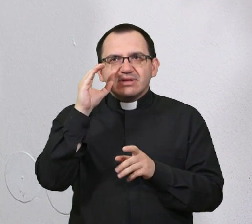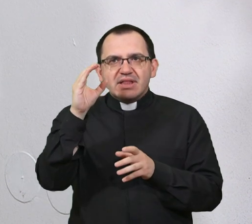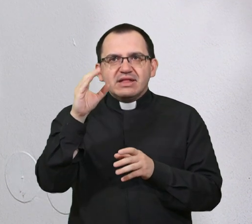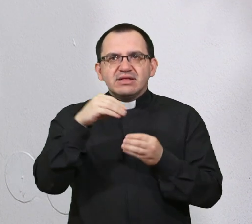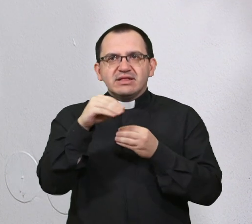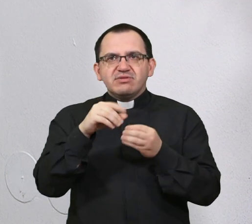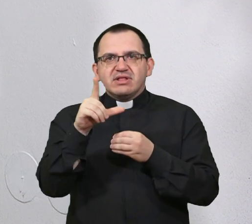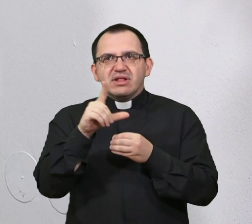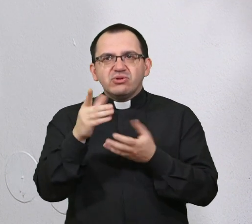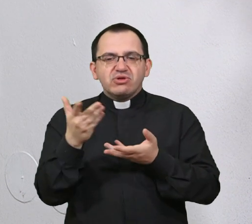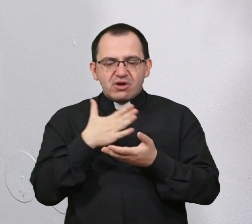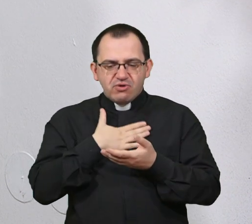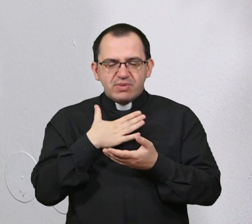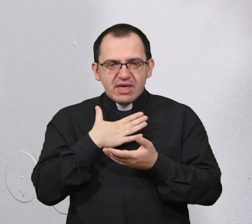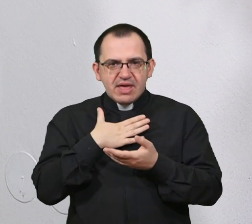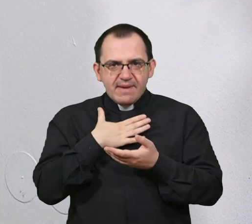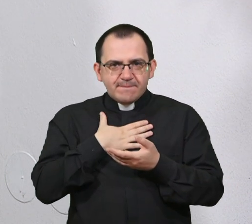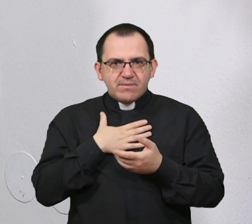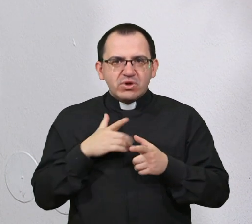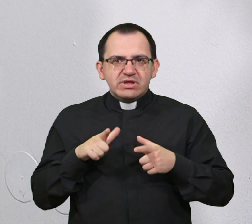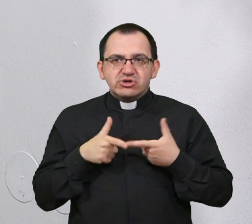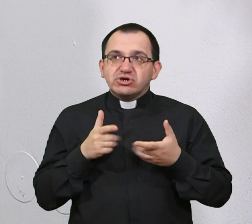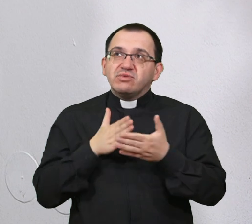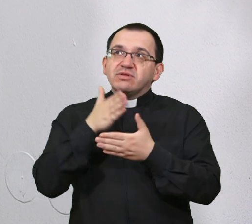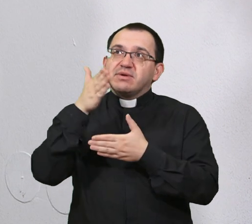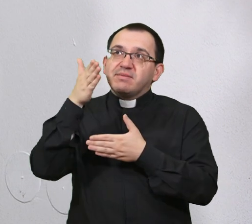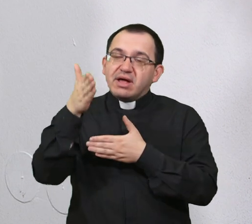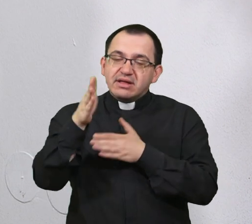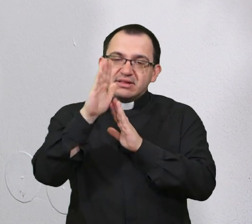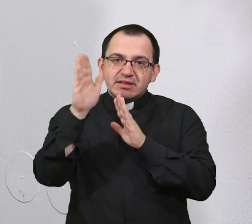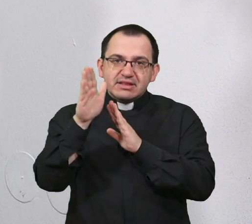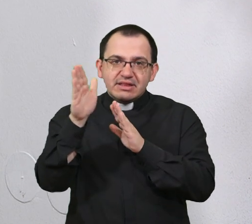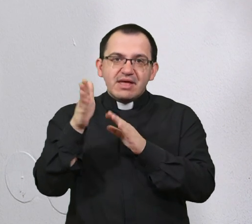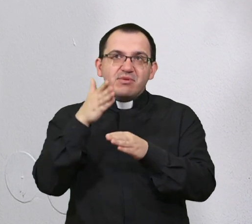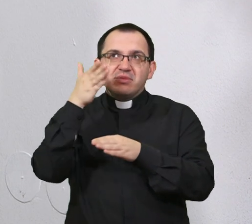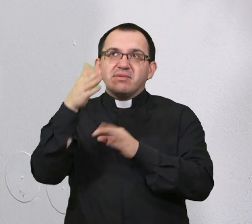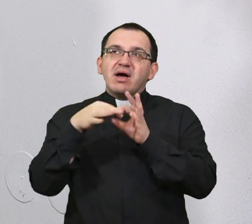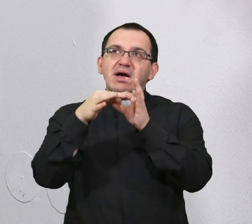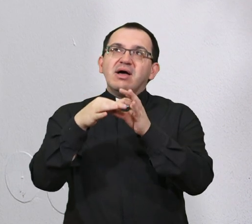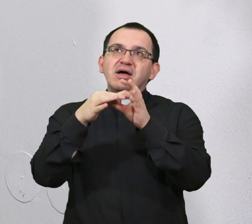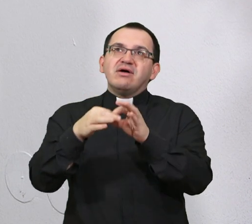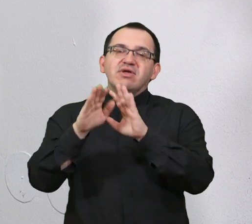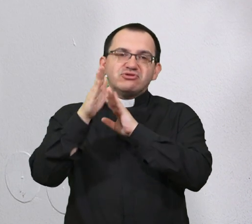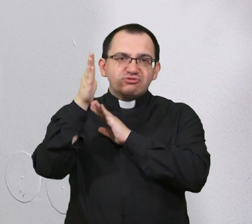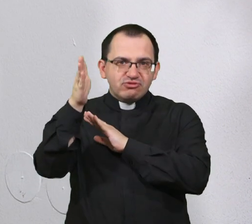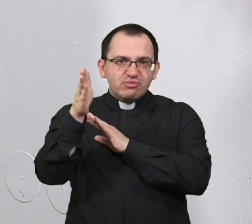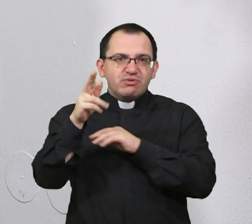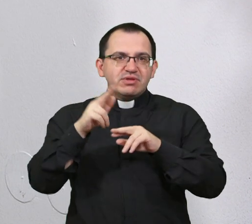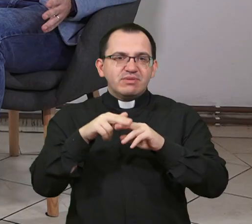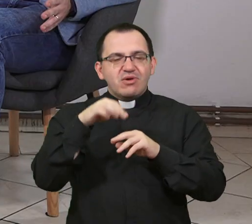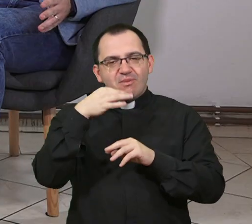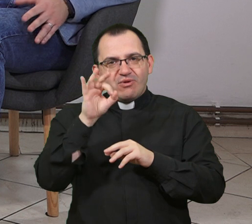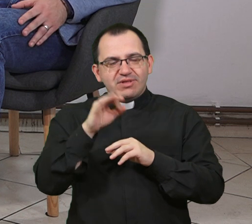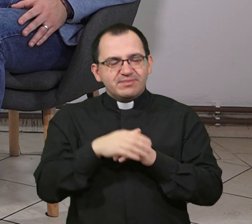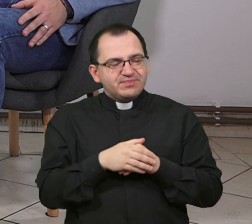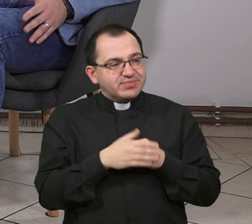put svjetlosti prema nebu, prema vječnoj domovini bio što osvjetljeniji.